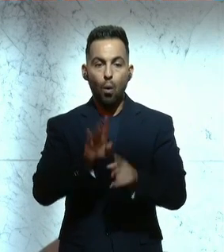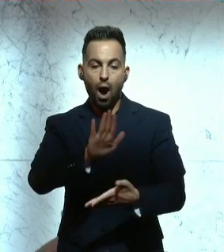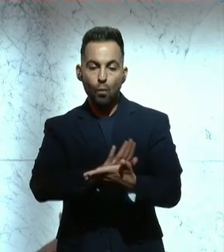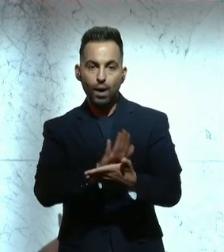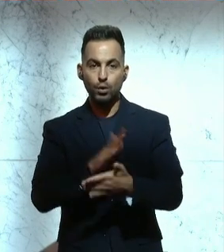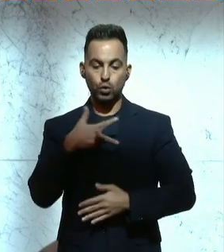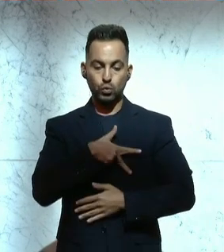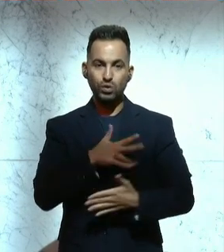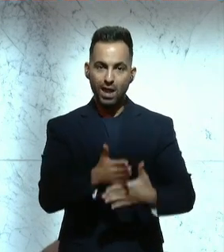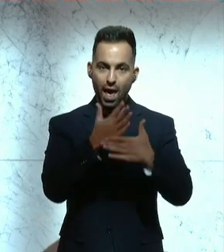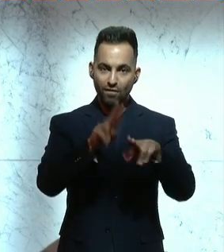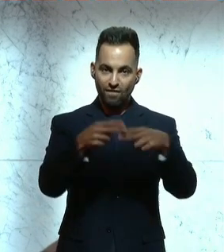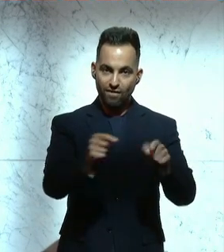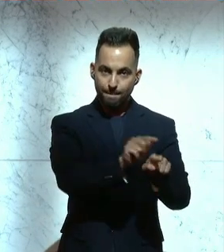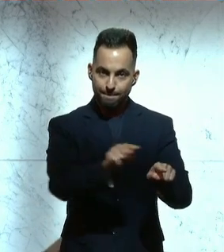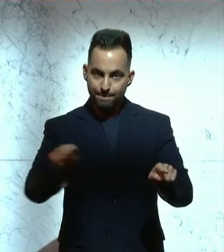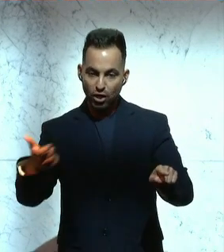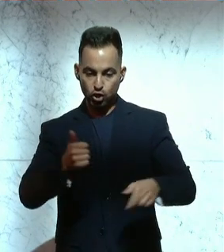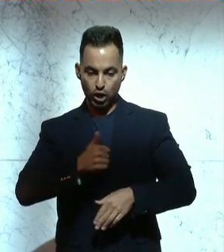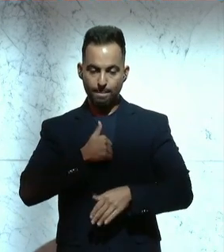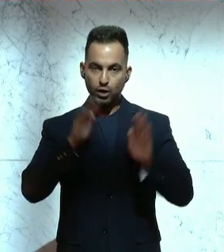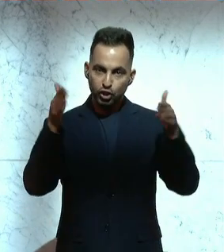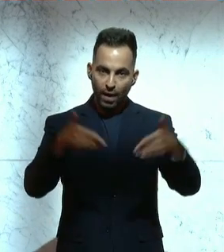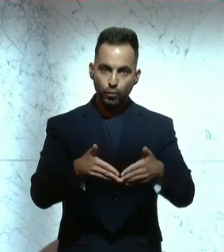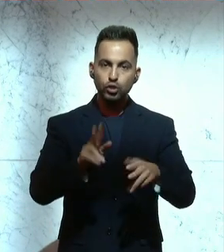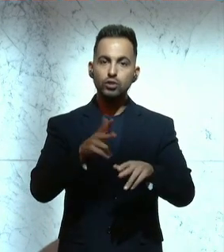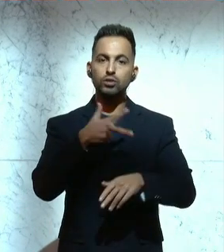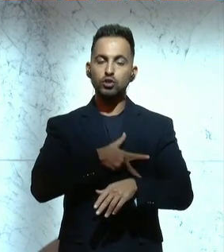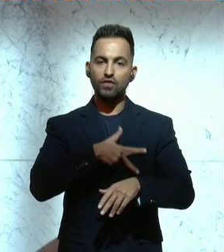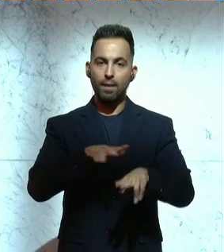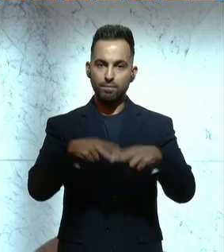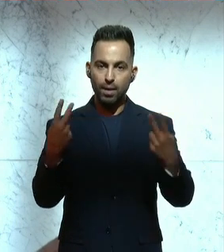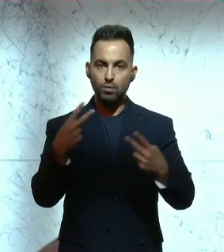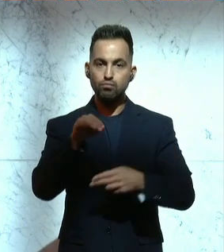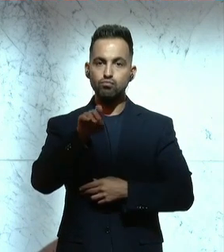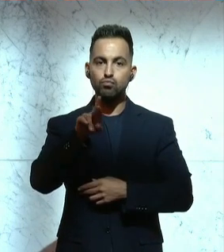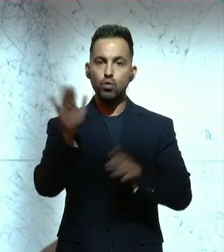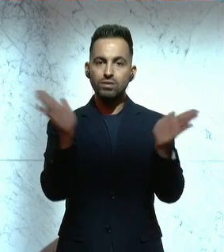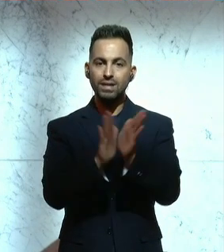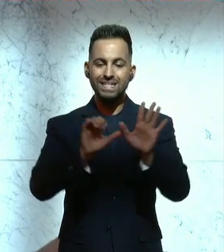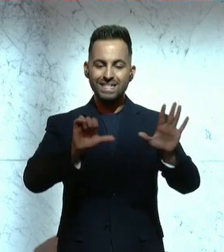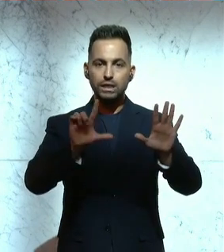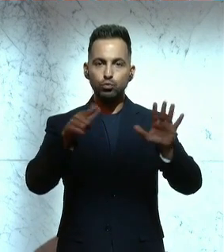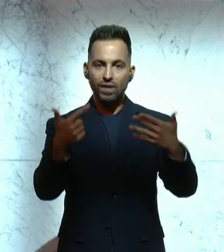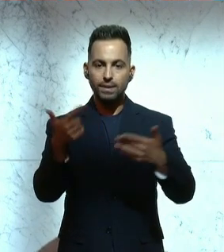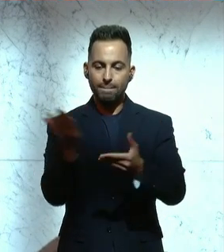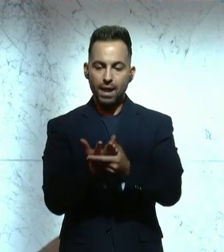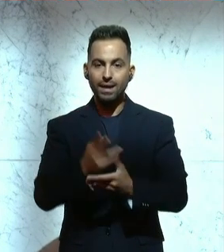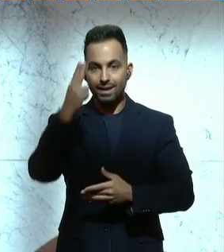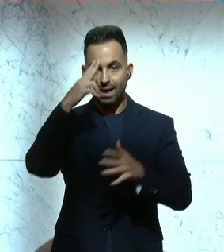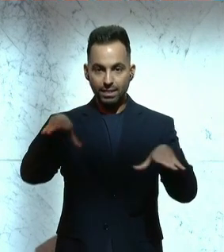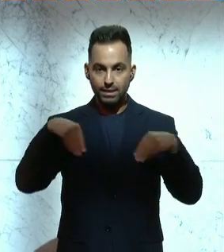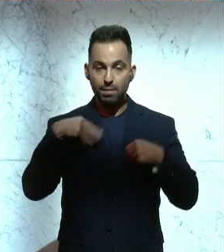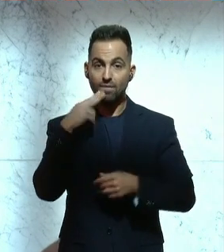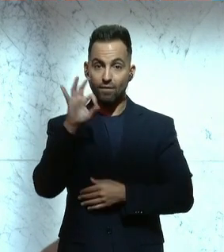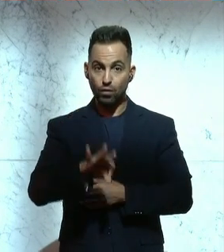der Sozialhilfeverbände in der Steiermark, Schwerpunkt Sozialhilfeverband Murtal, Römisch 3, 627 der Beilagen zur Kenntnis zu nehmen.